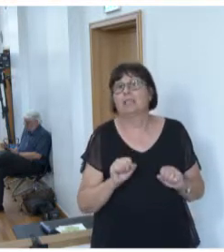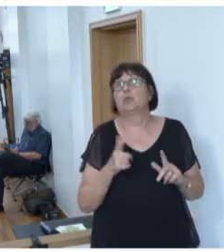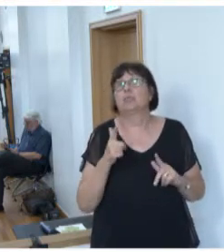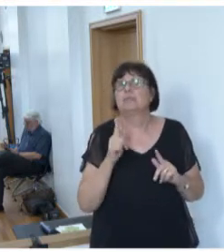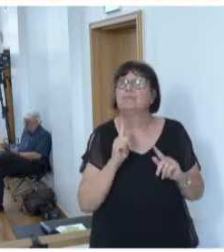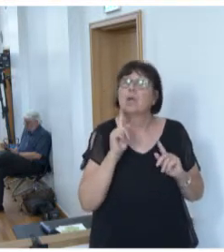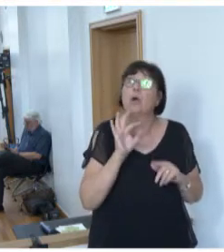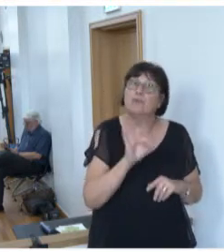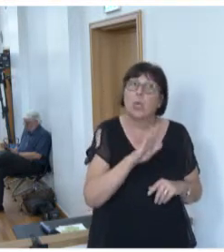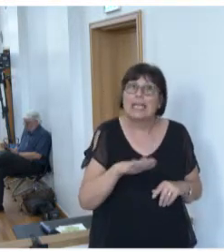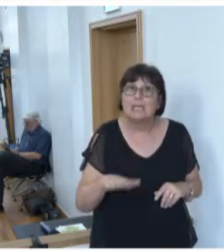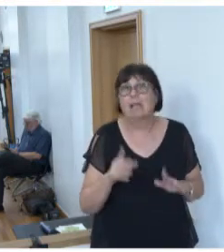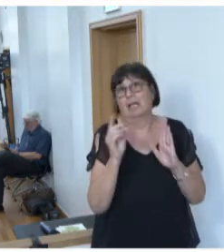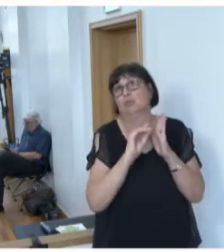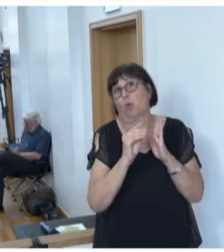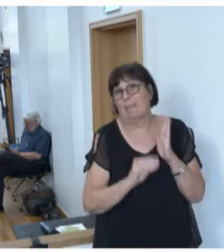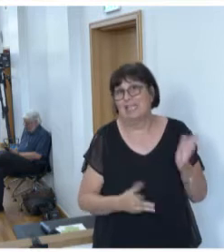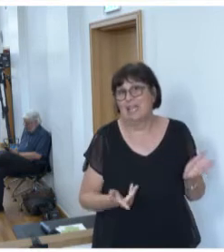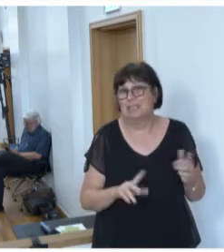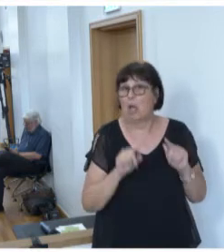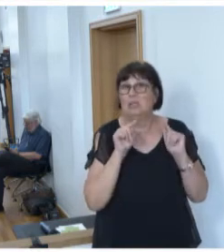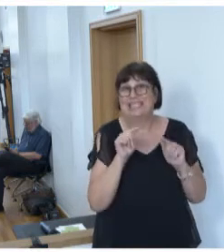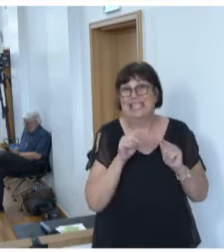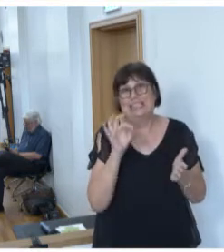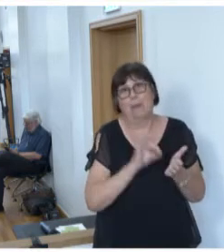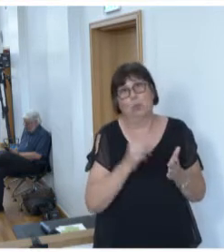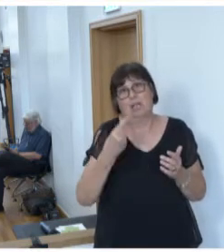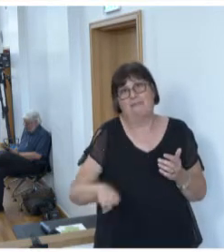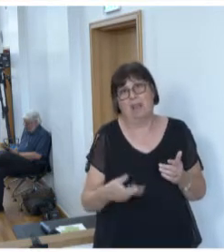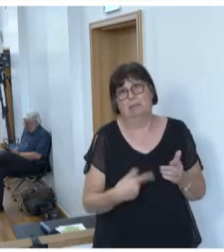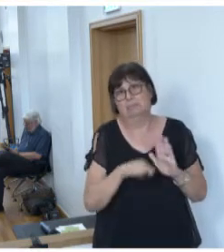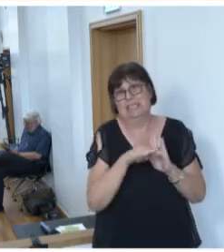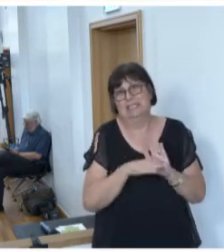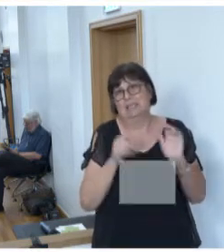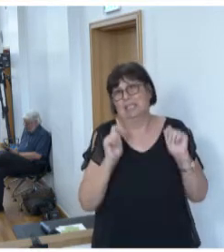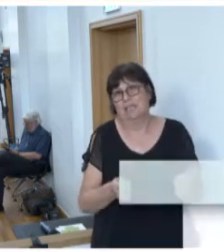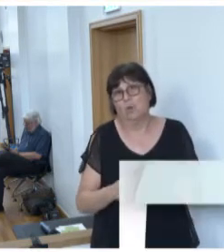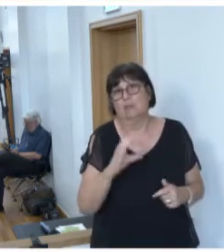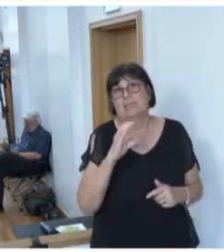Kindeswohl zu dokumentieren. Auch dieser Punkt fehlt im Gesetzentwurf der CDU.